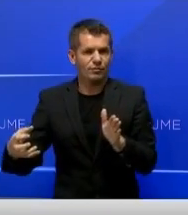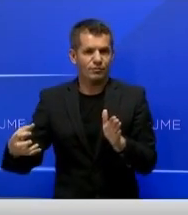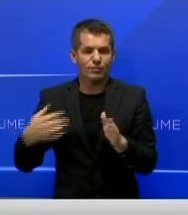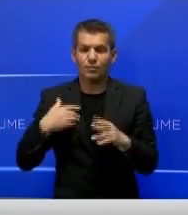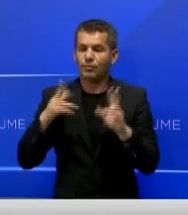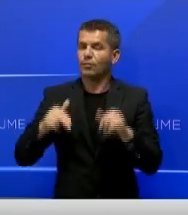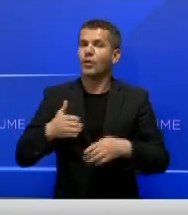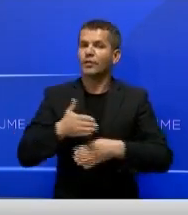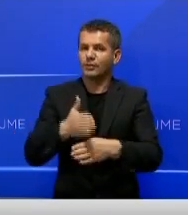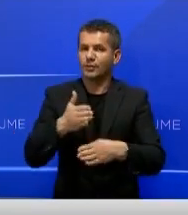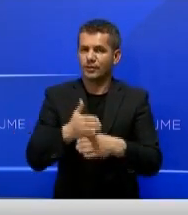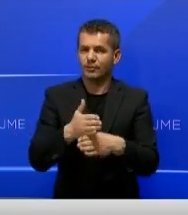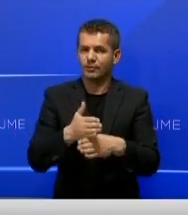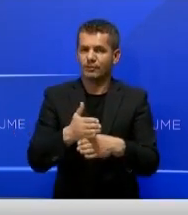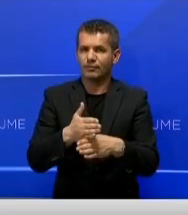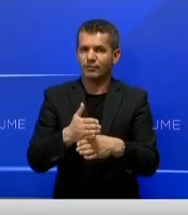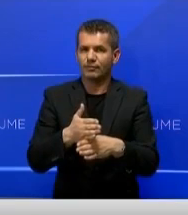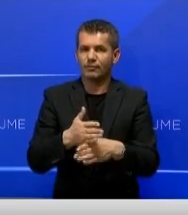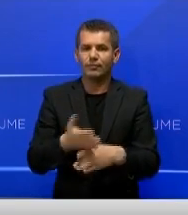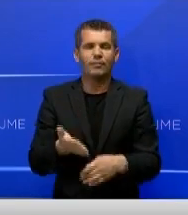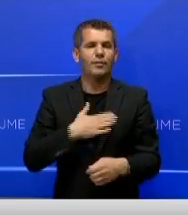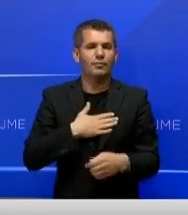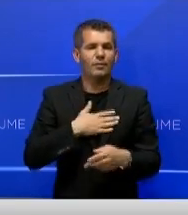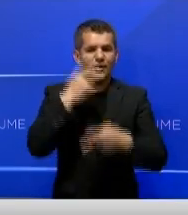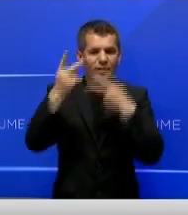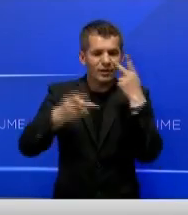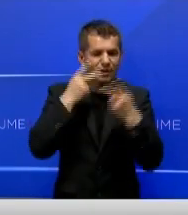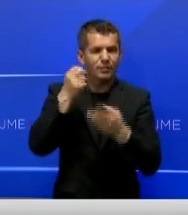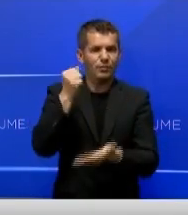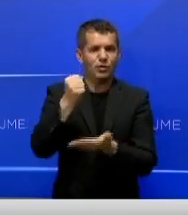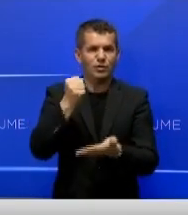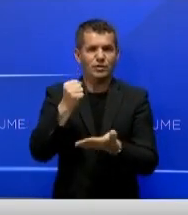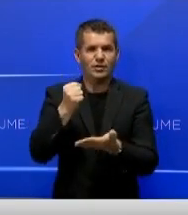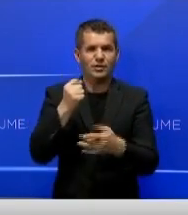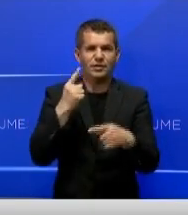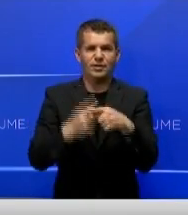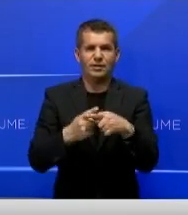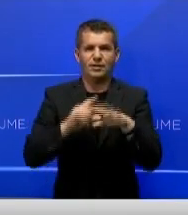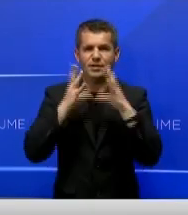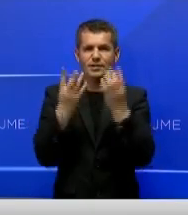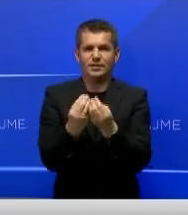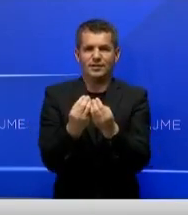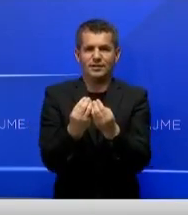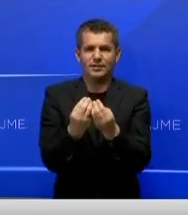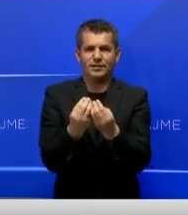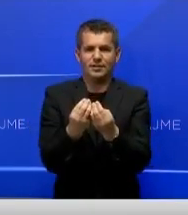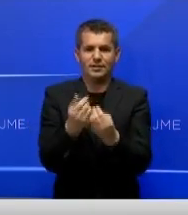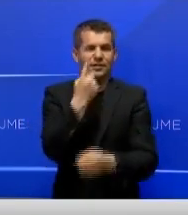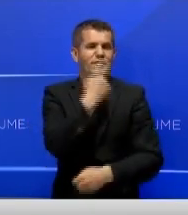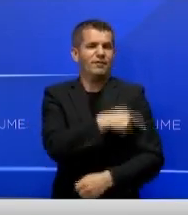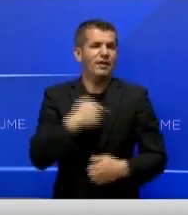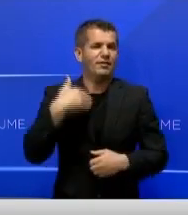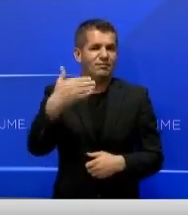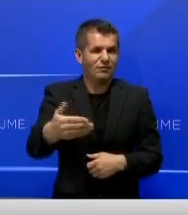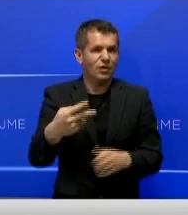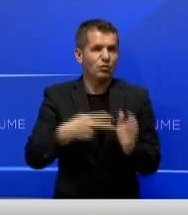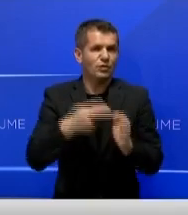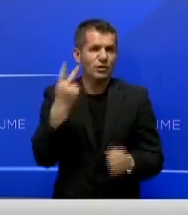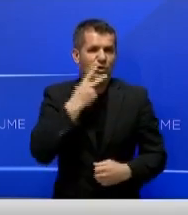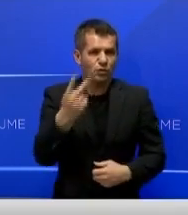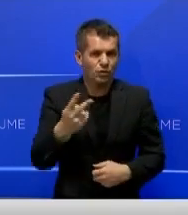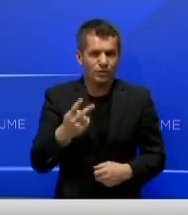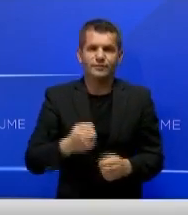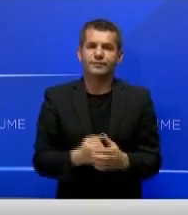'japim kontribut edhe në gjatë rishikimit bugjetit, por edhe gjatë hartimit bugjetit për bitin tjetër, po ashtu